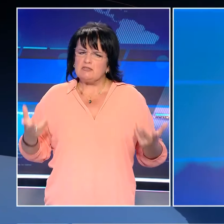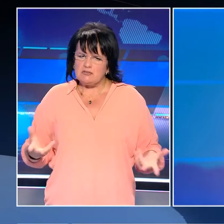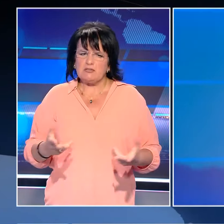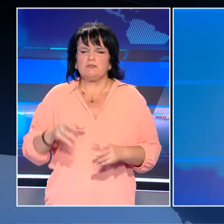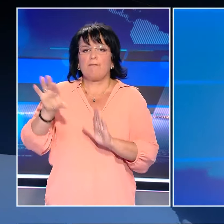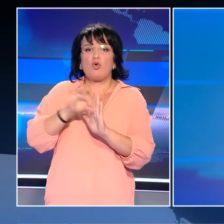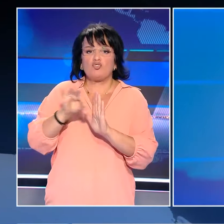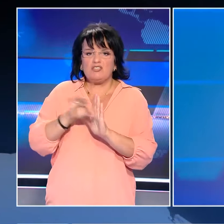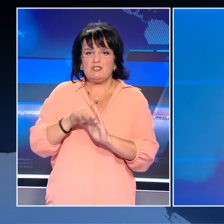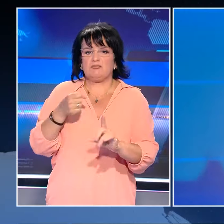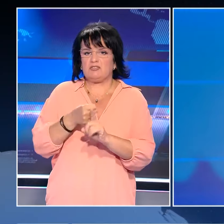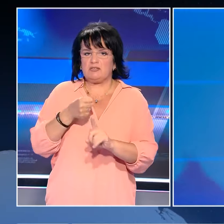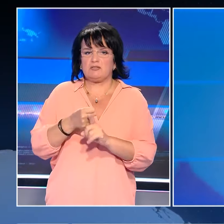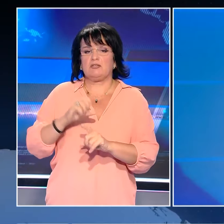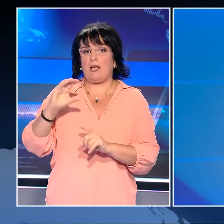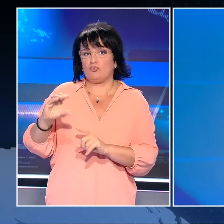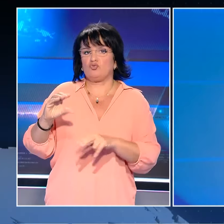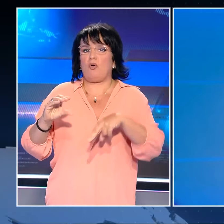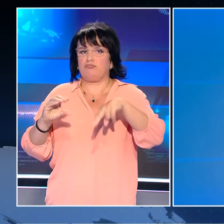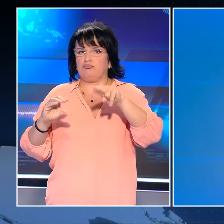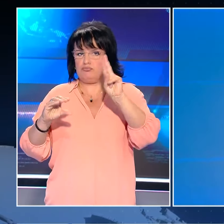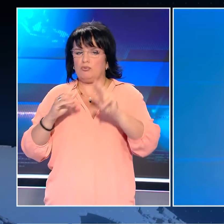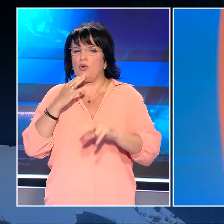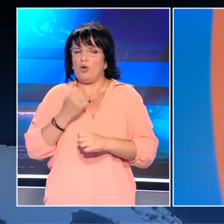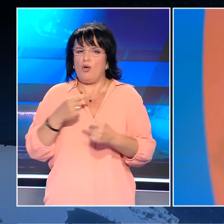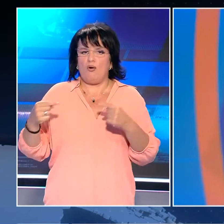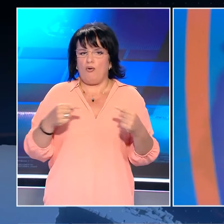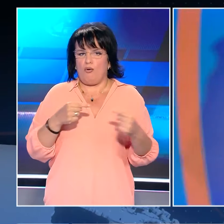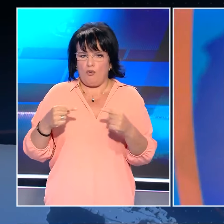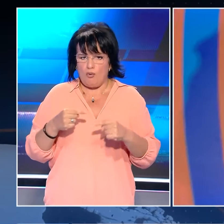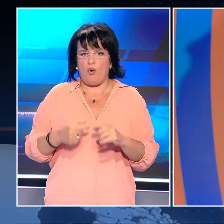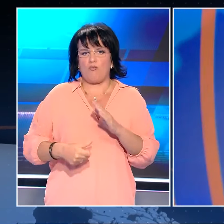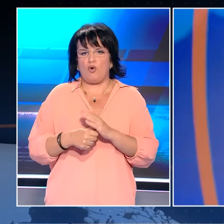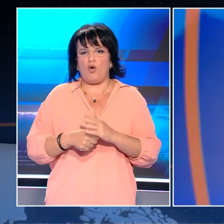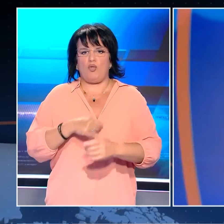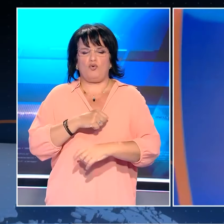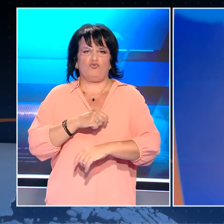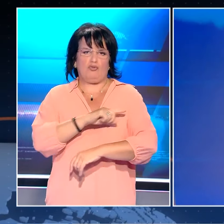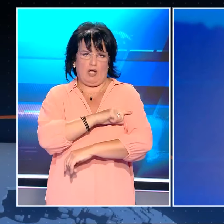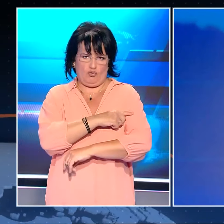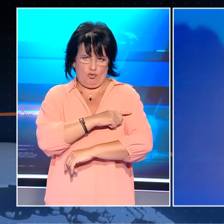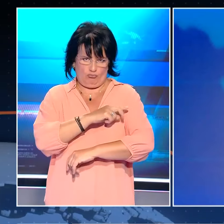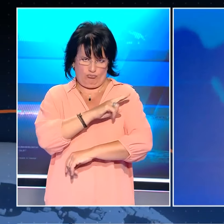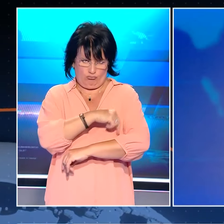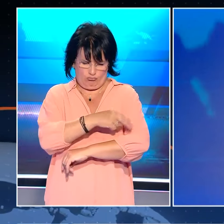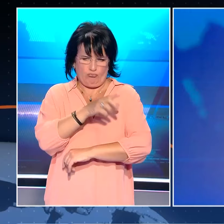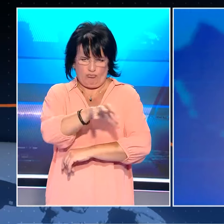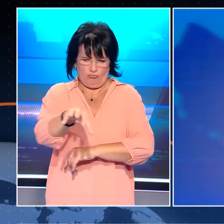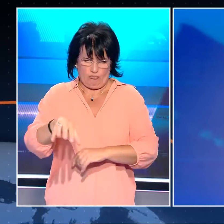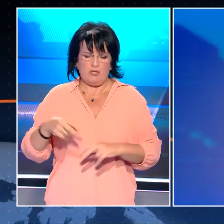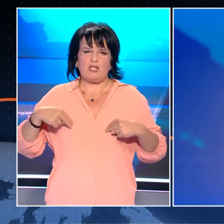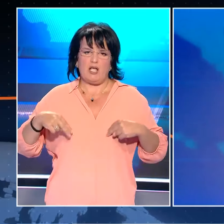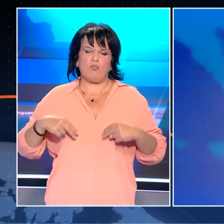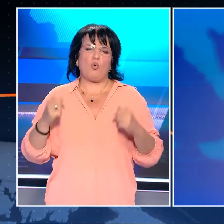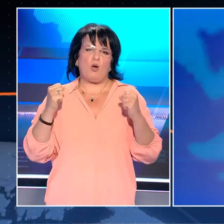στο ΕΣΥ και αυξήσεις μισθών λίγες ώρες μετά την έντονη αντιπαράθεση που είχε ο πρόεδρος των νοσοκομιακών γιατρών με τον Υπουργό Υγείας